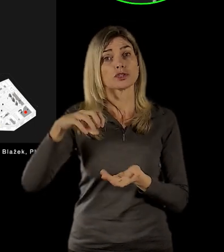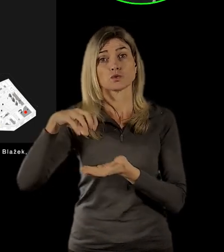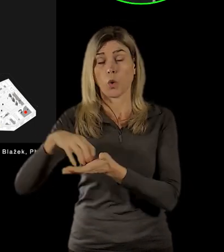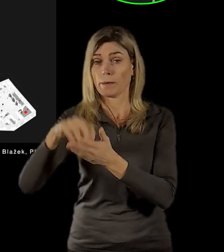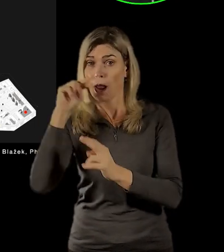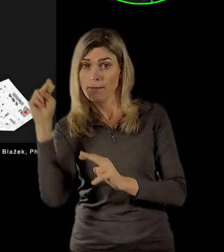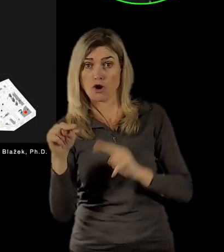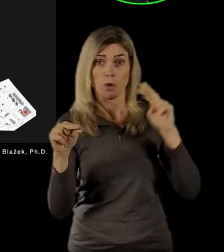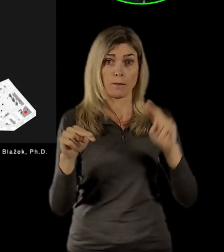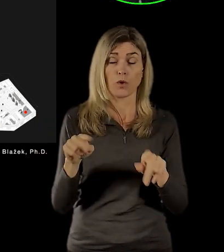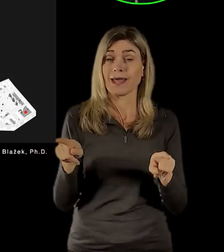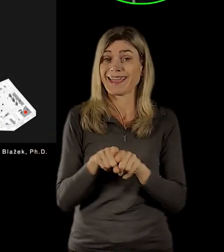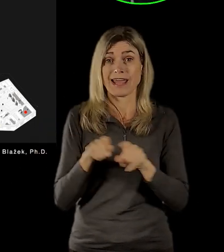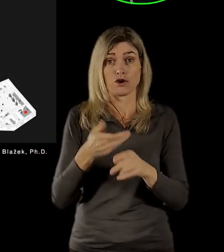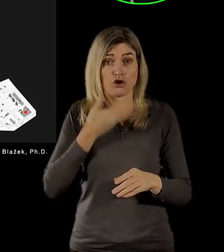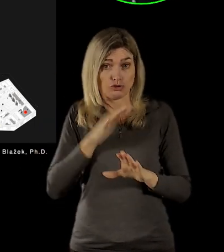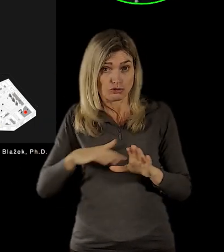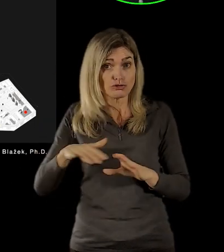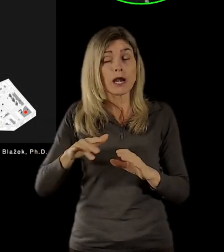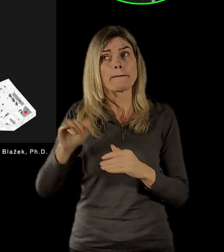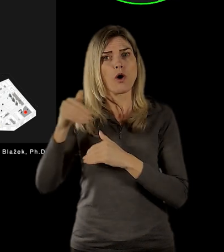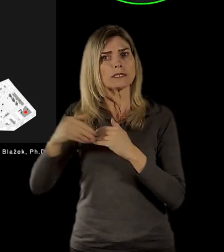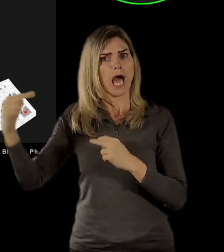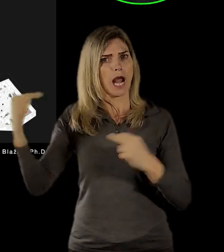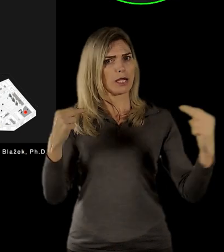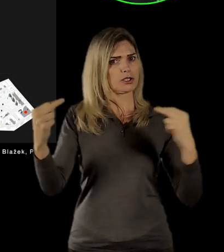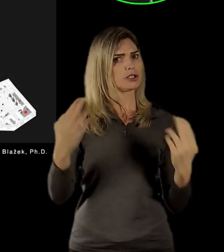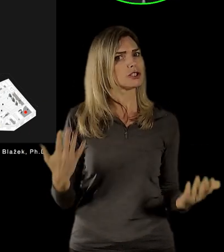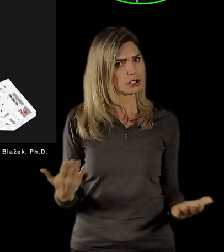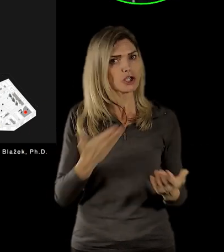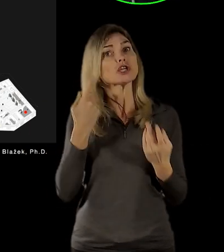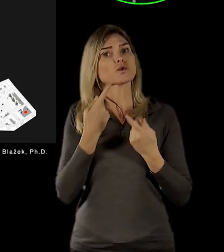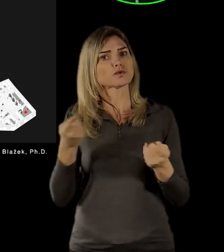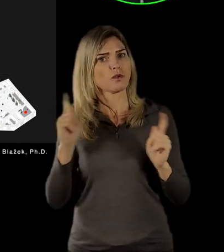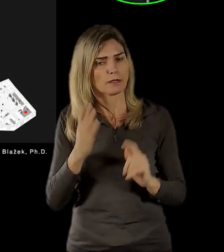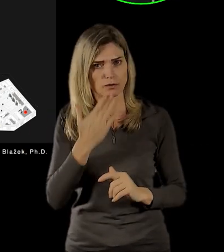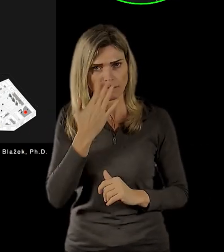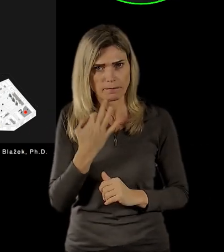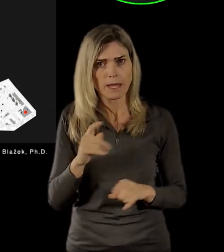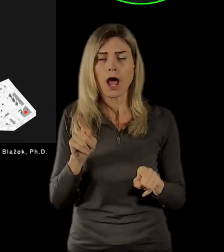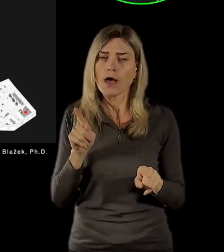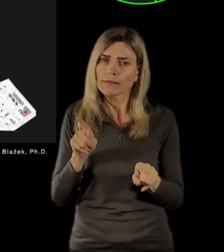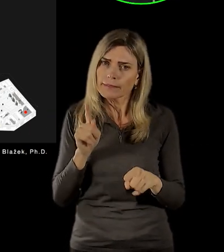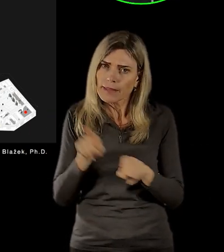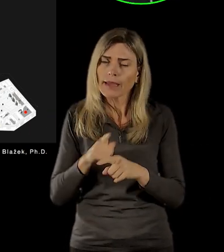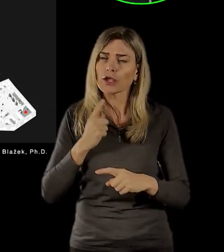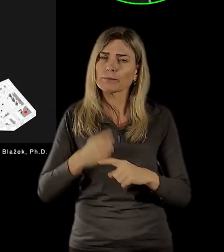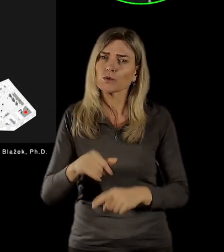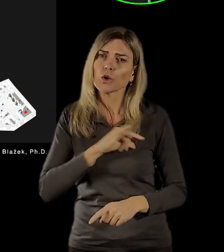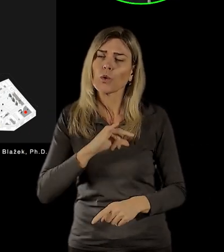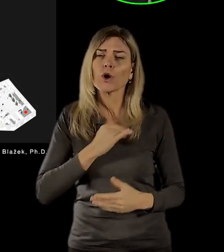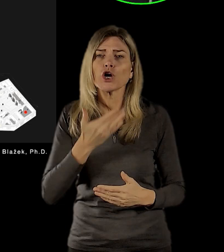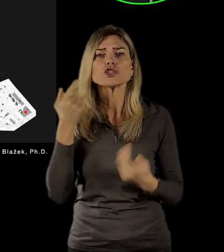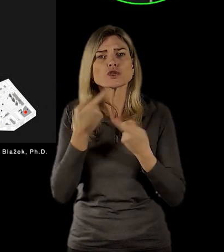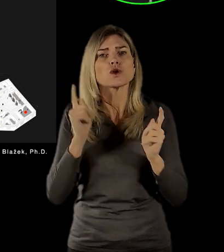uvnitř nebo venku. Zajímají nás také různé alternativy, jak ten Československý stát se mohl